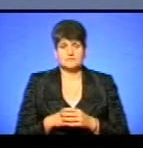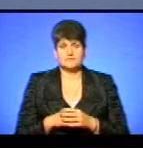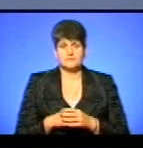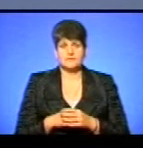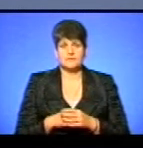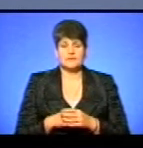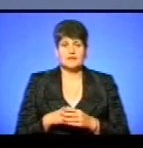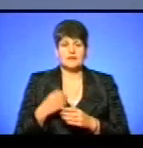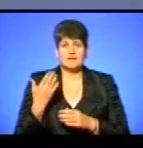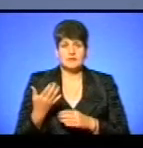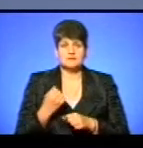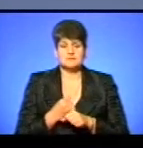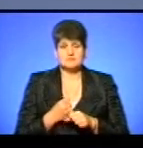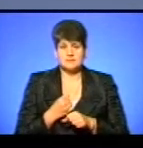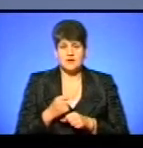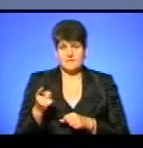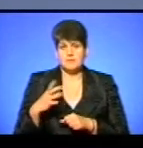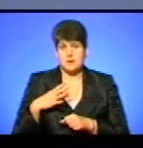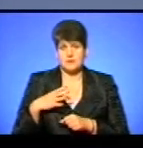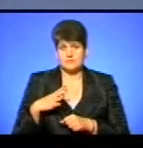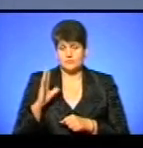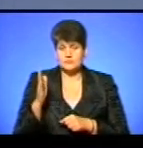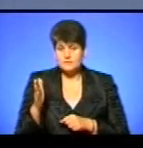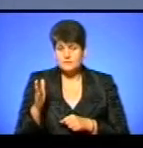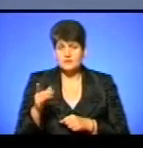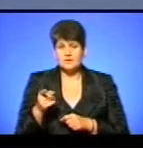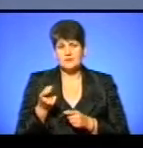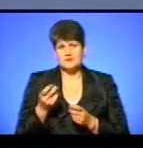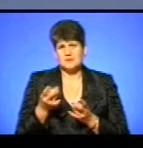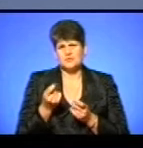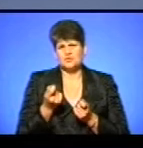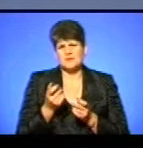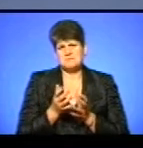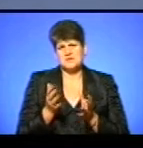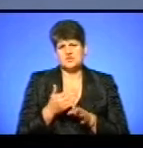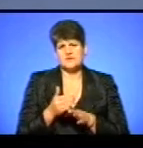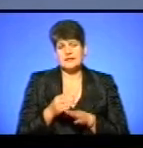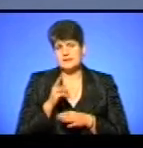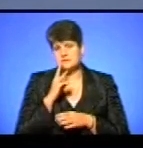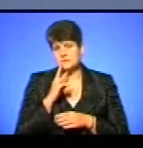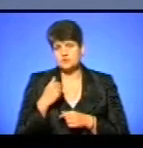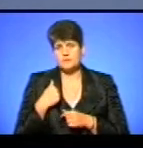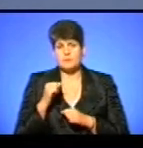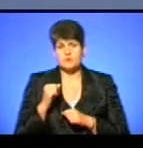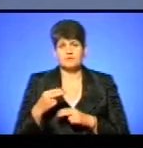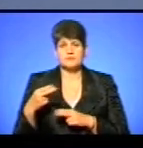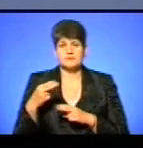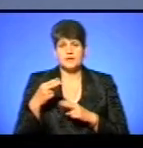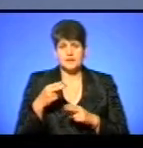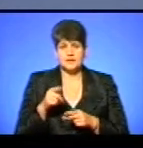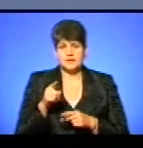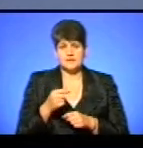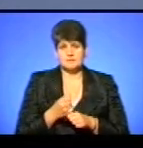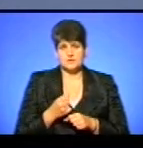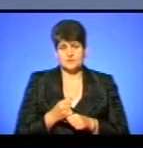щоб на вас робив і заробляв, багатіли. Тому сити якось чуть-чуть більше відділяти нам на зарплату, щоб ми могли до вас приїхати і на вас